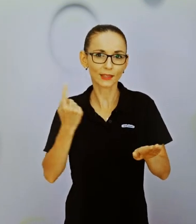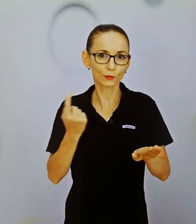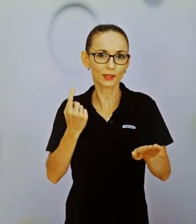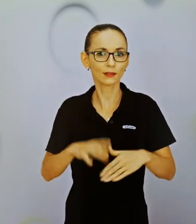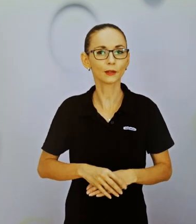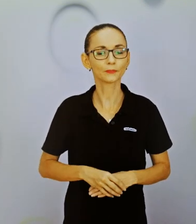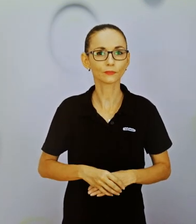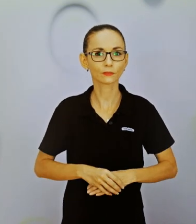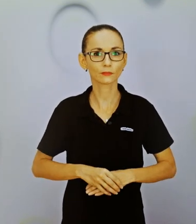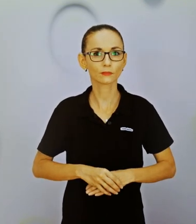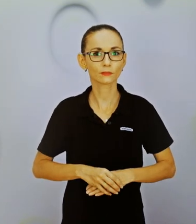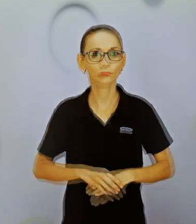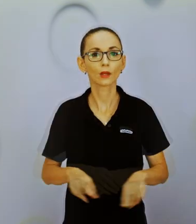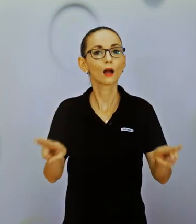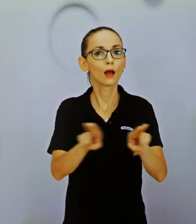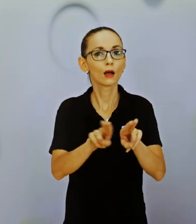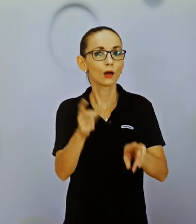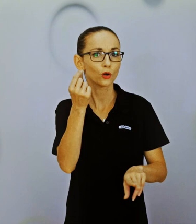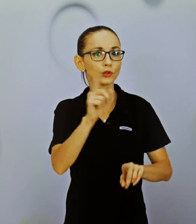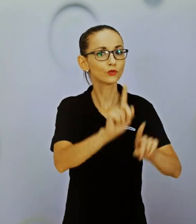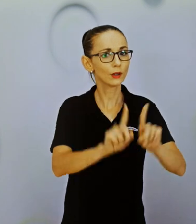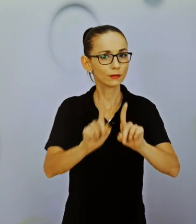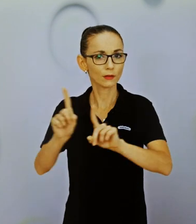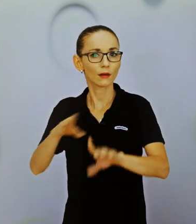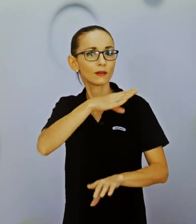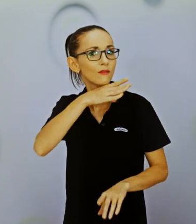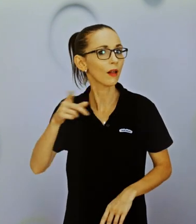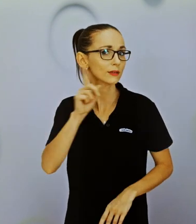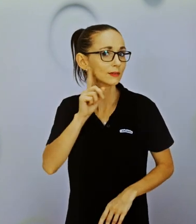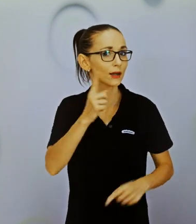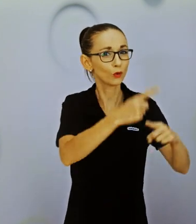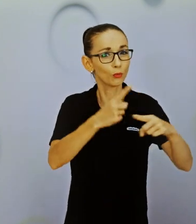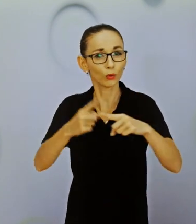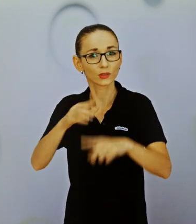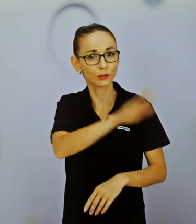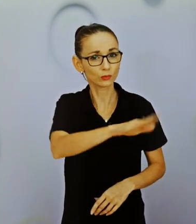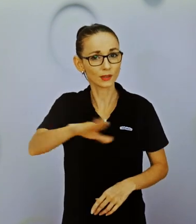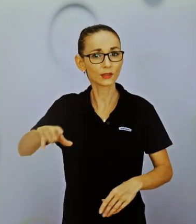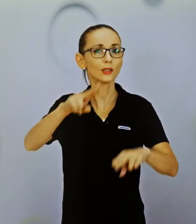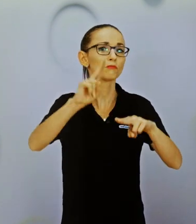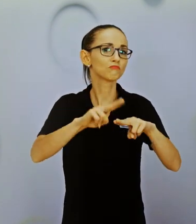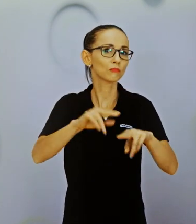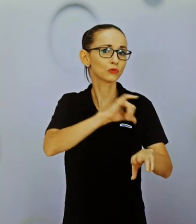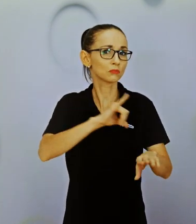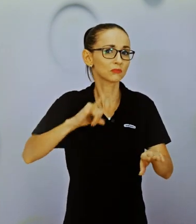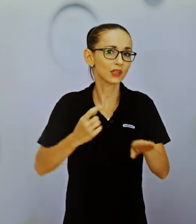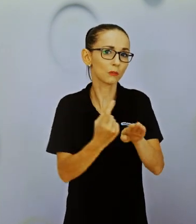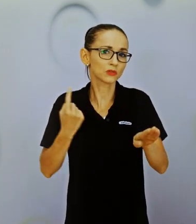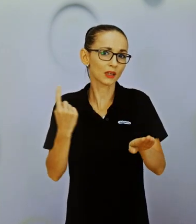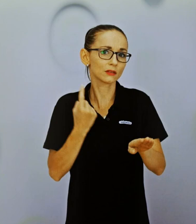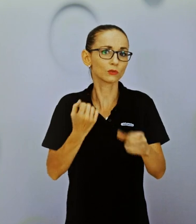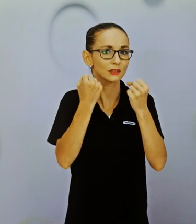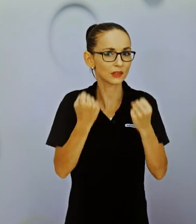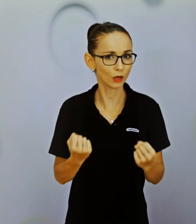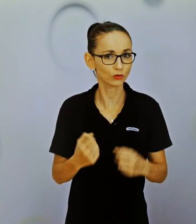neodbytní, ako by našli spojencov, aby tých rodičov ešte presvedčili, že ešte ma nechajte viac